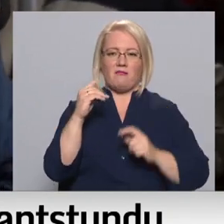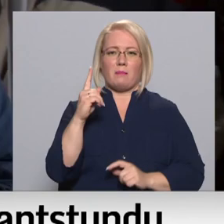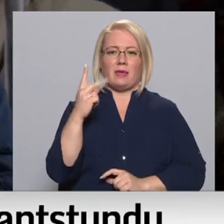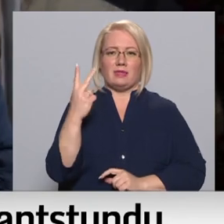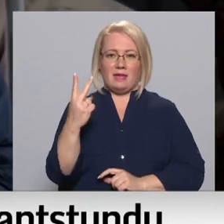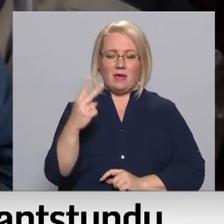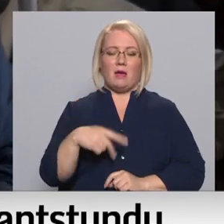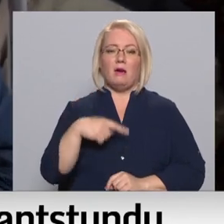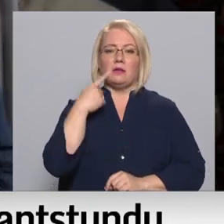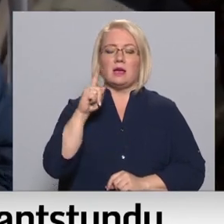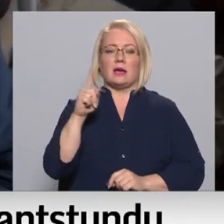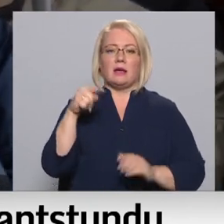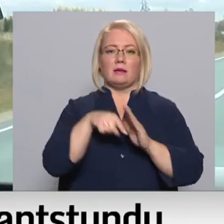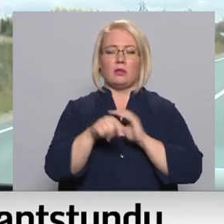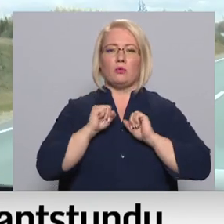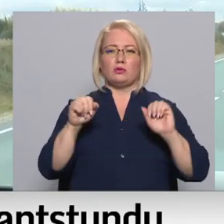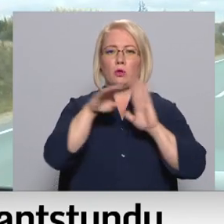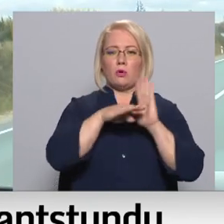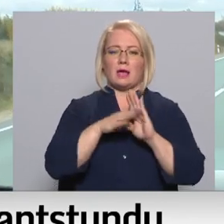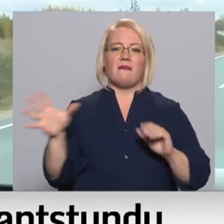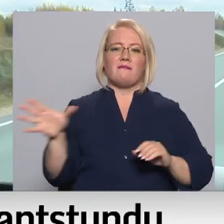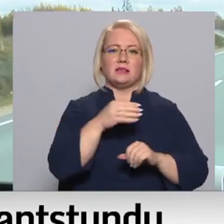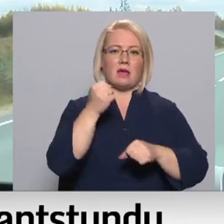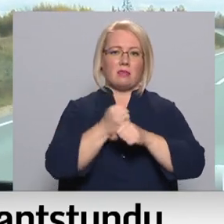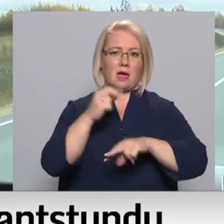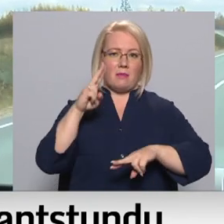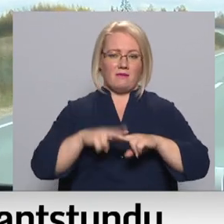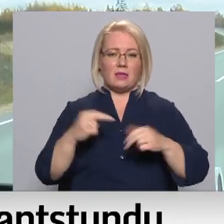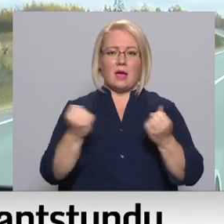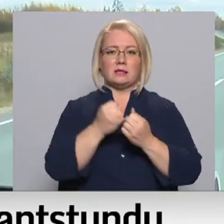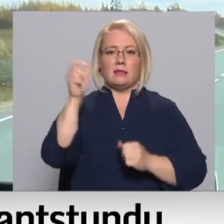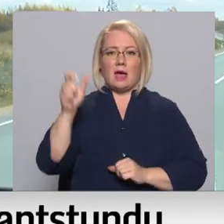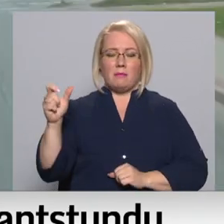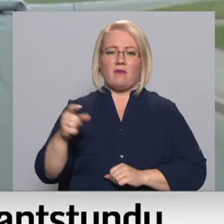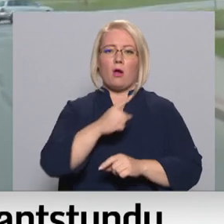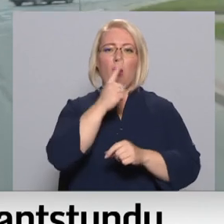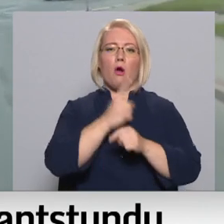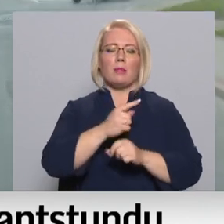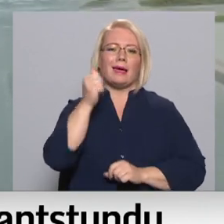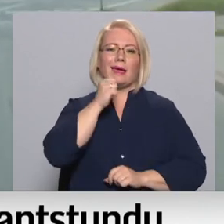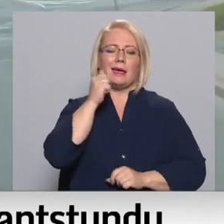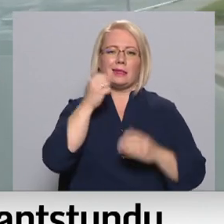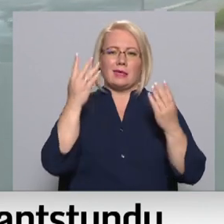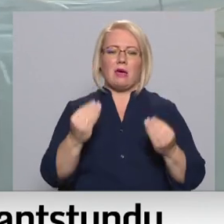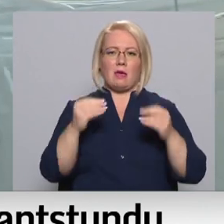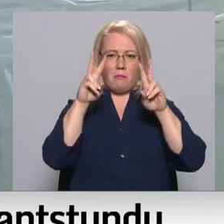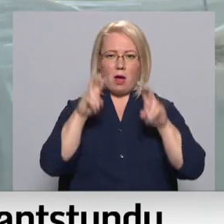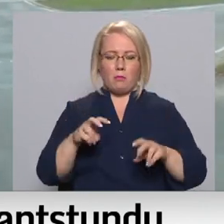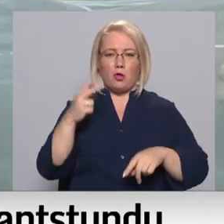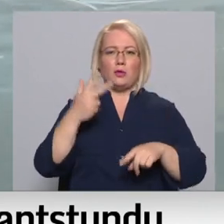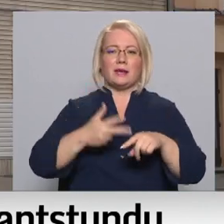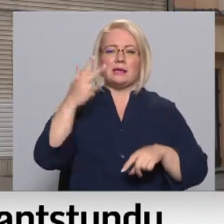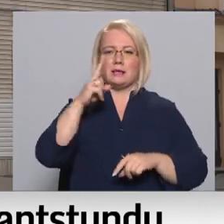drošības pasākumu vidū ir arī prasība, ka visās darbvietās visiem darbinīkiem jāveicīgi dienas veselības pārbauda un trīsreiz nedēļā atri